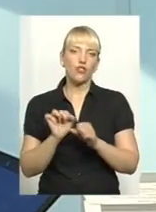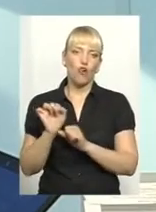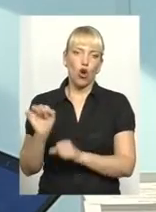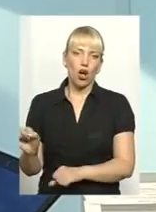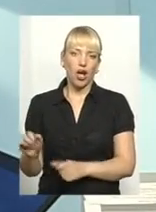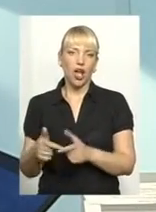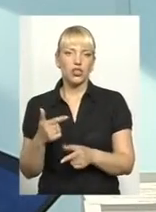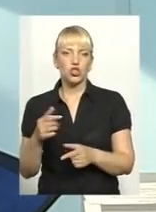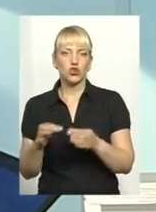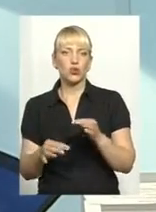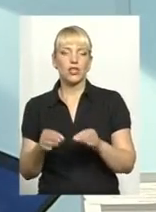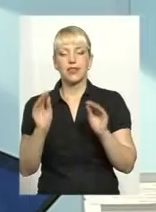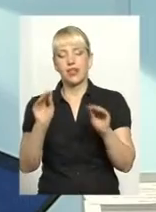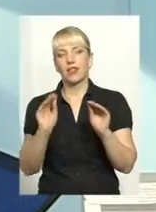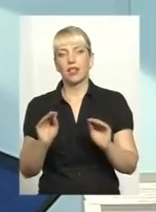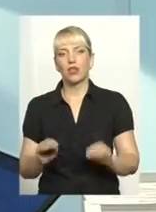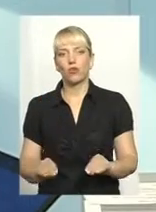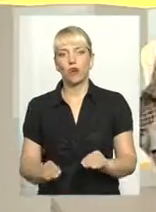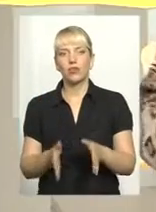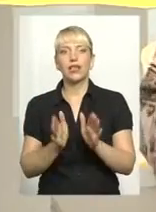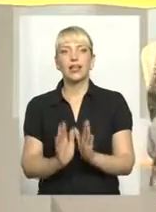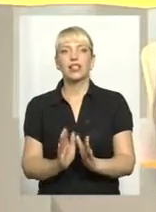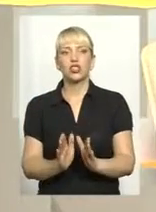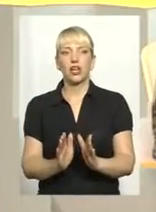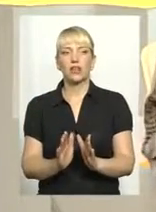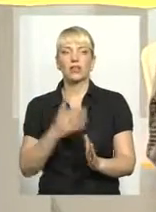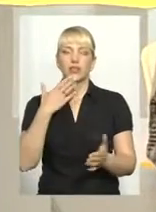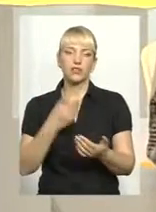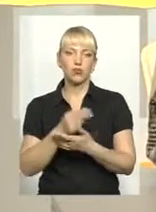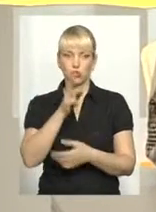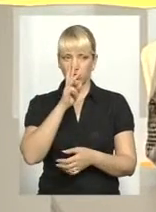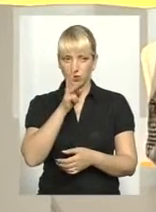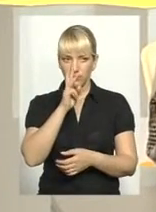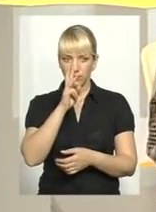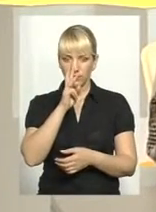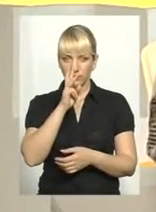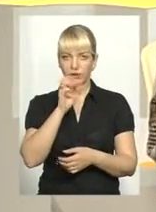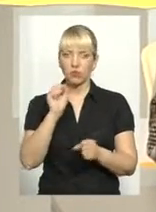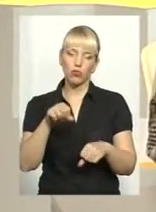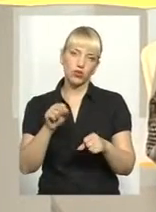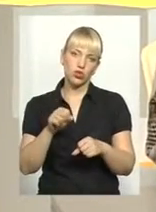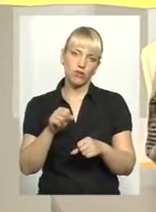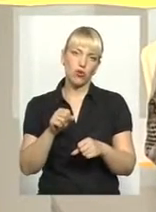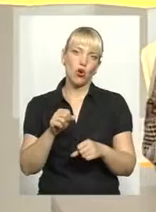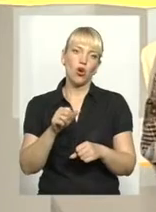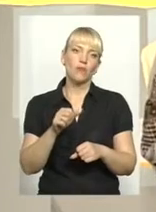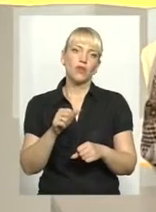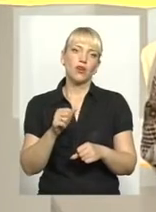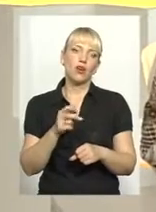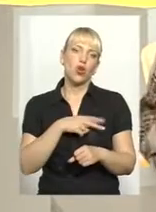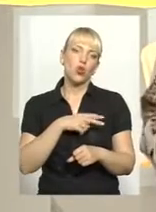задекларував лише свою зарплату, можливо, гонорар, можливо,